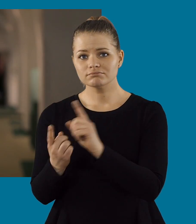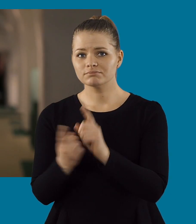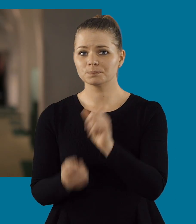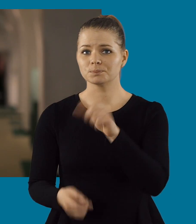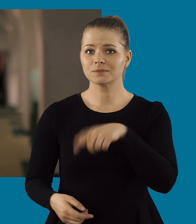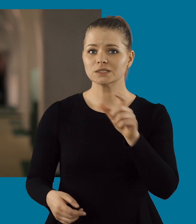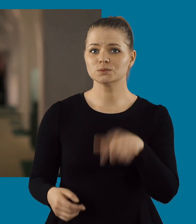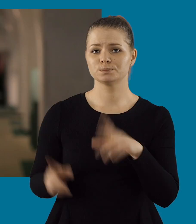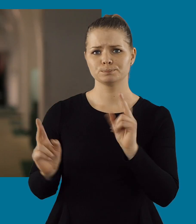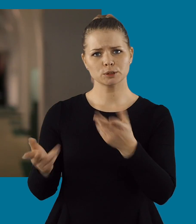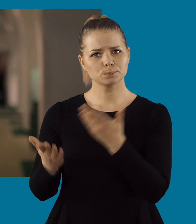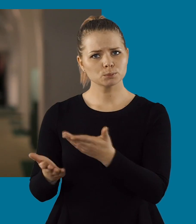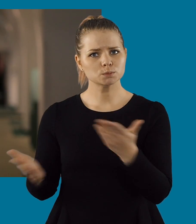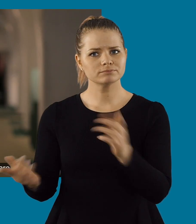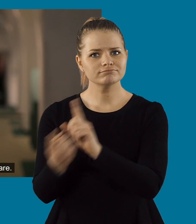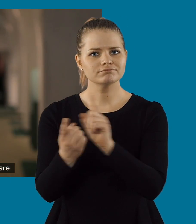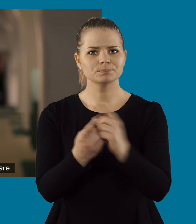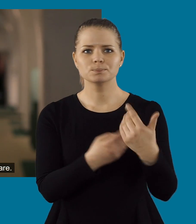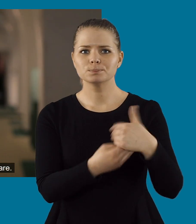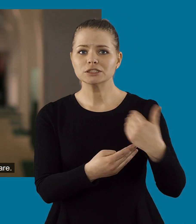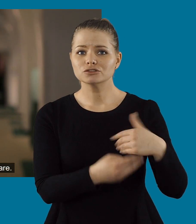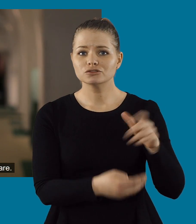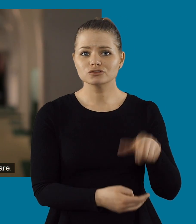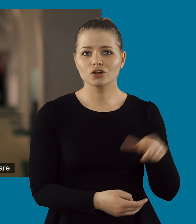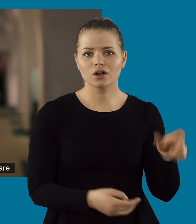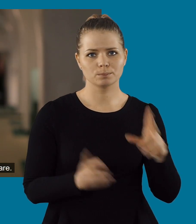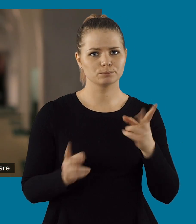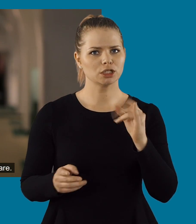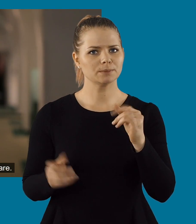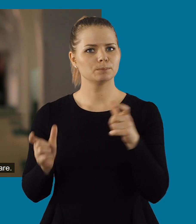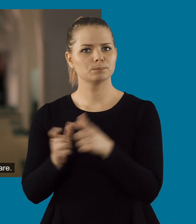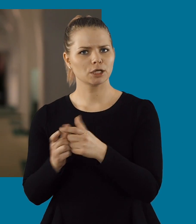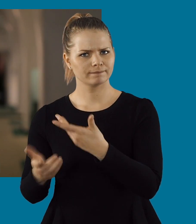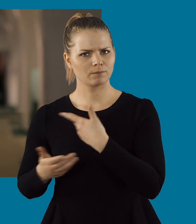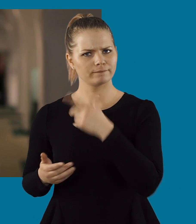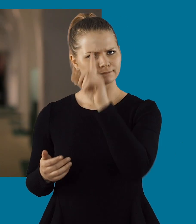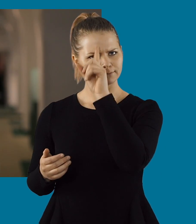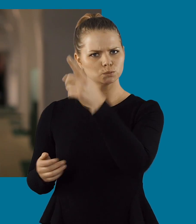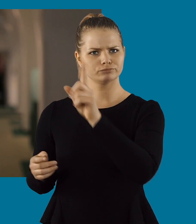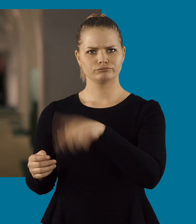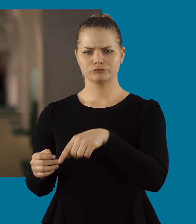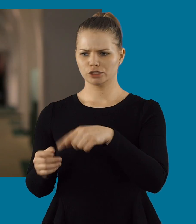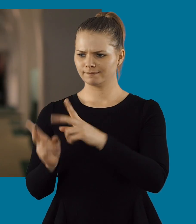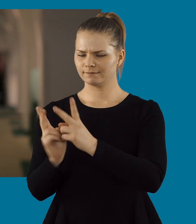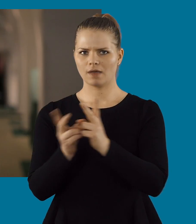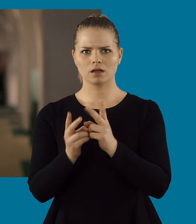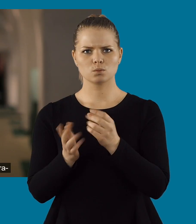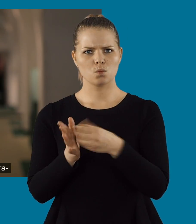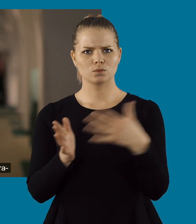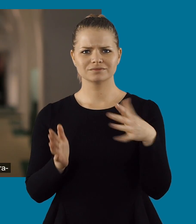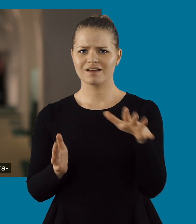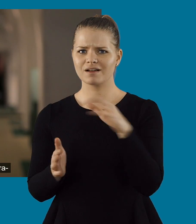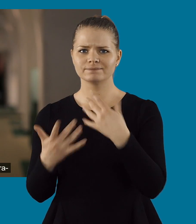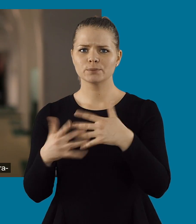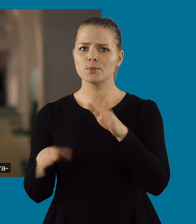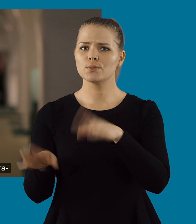Att träffa människor, att ett museum träffar sina besökare. Och det är vad som händer i det mötet, att man får